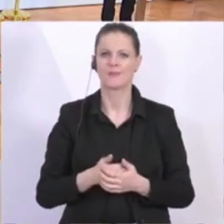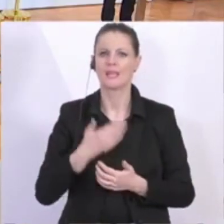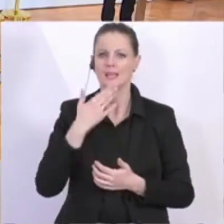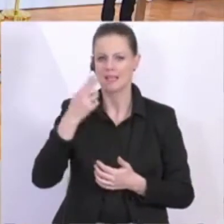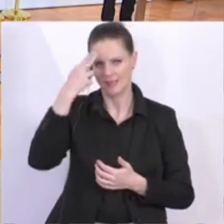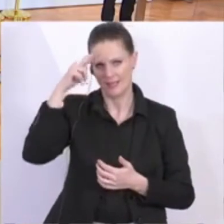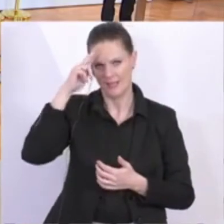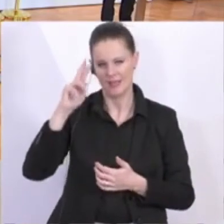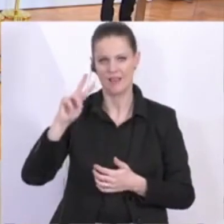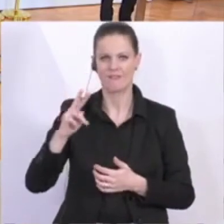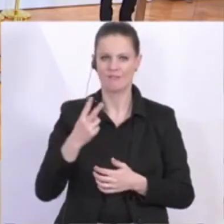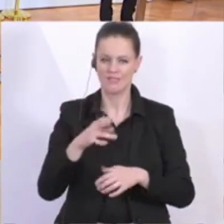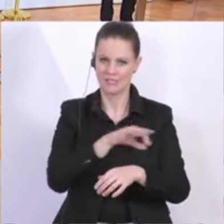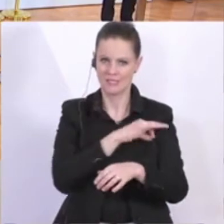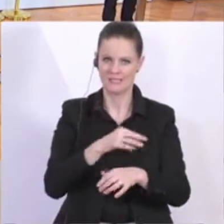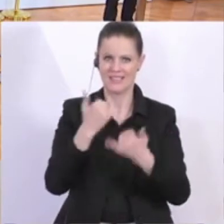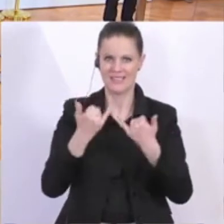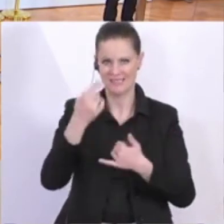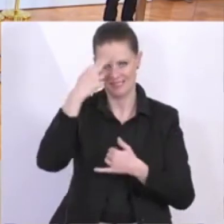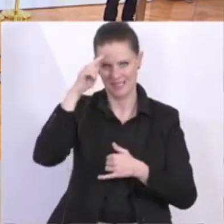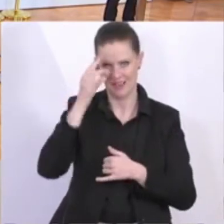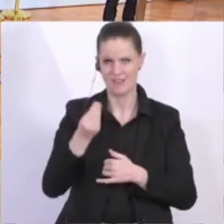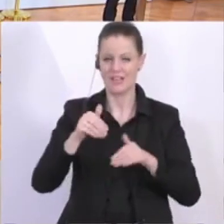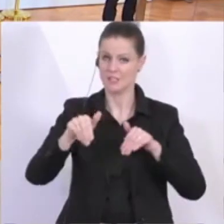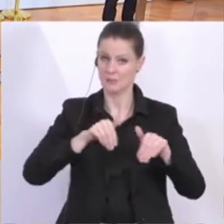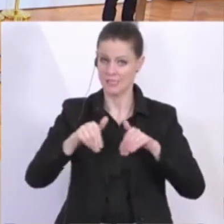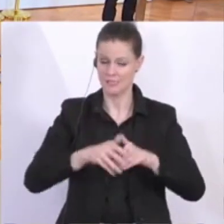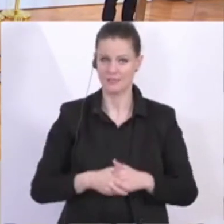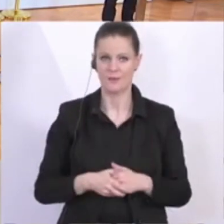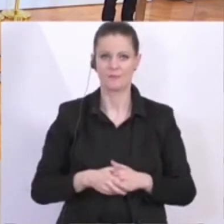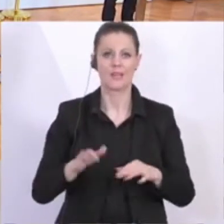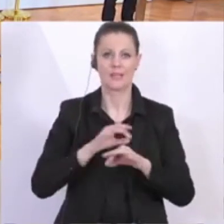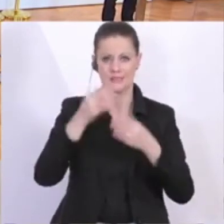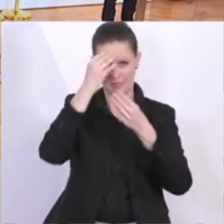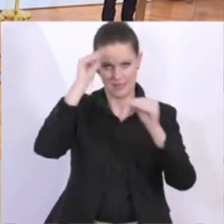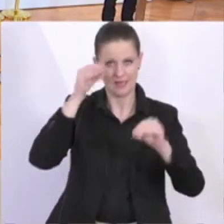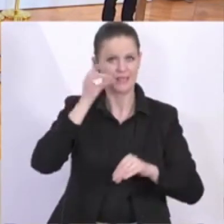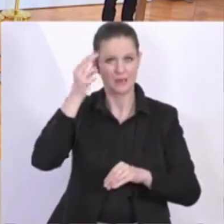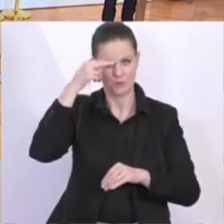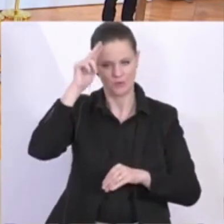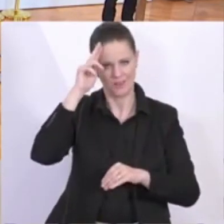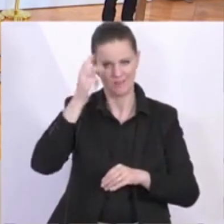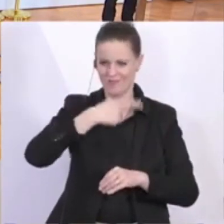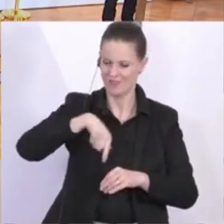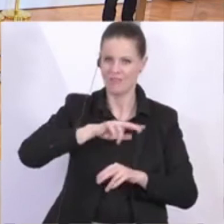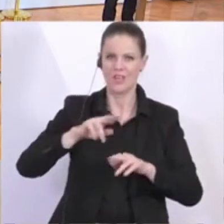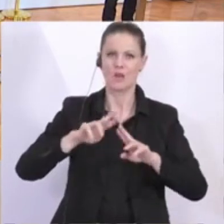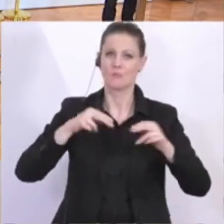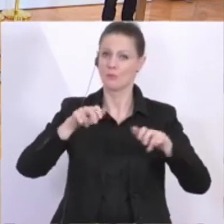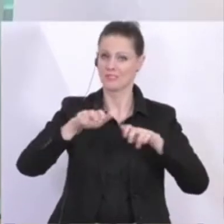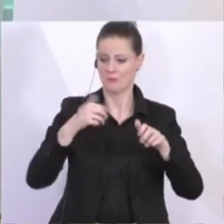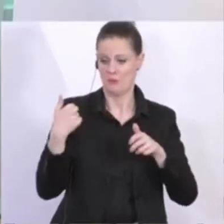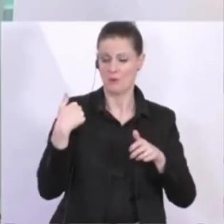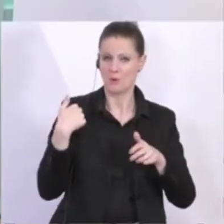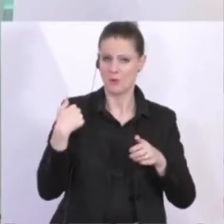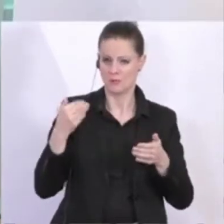Herr Finanzminister, bitte. Vielen Dank, meine sehr geehrten Damen und Herren. Wir haben als Bundesregierung vor kurzer Zeit, in kurzer Zeit